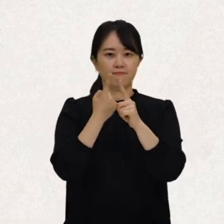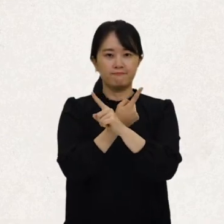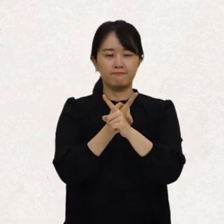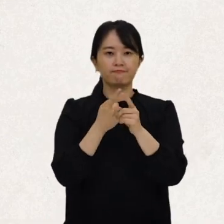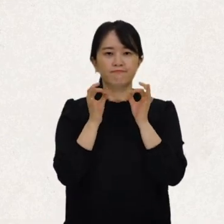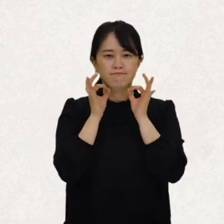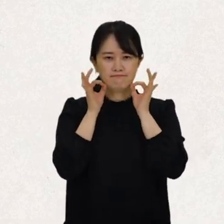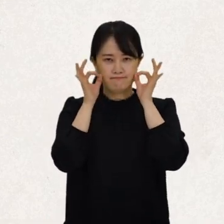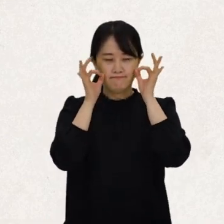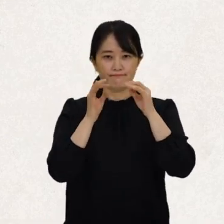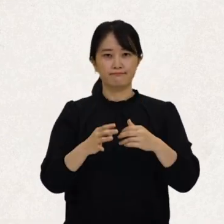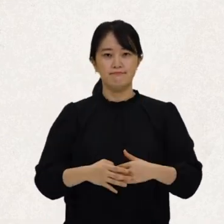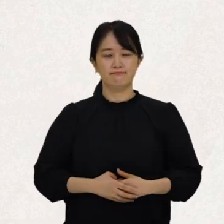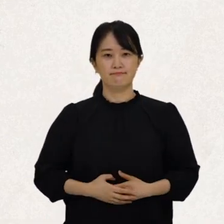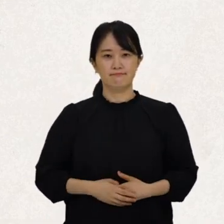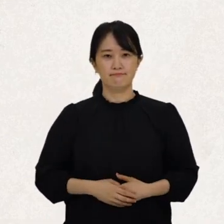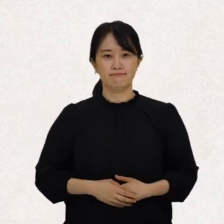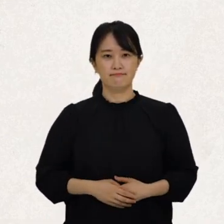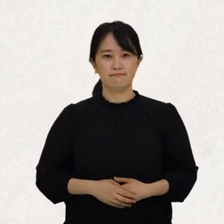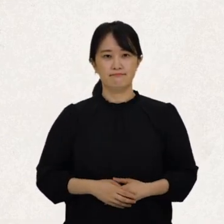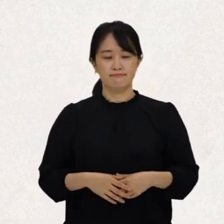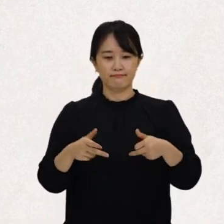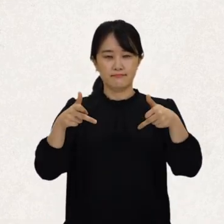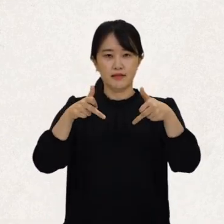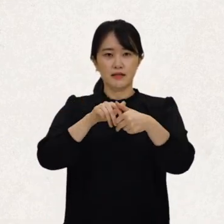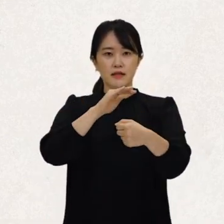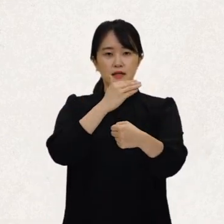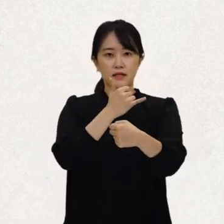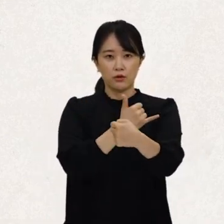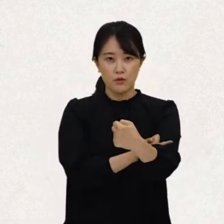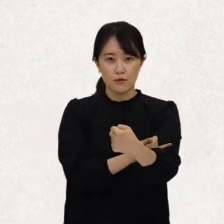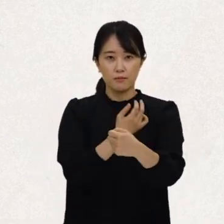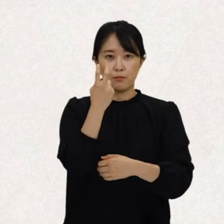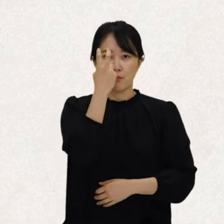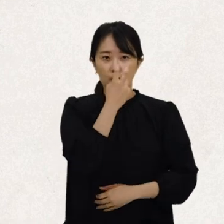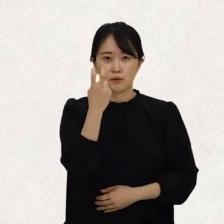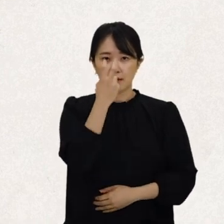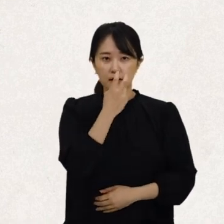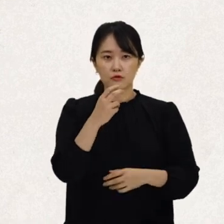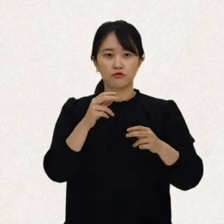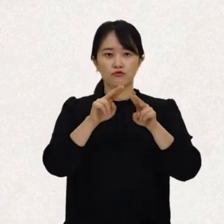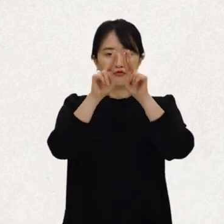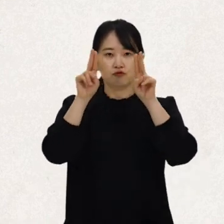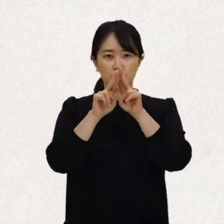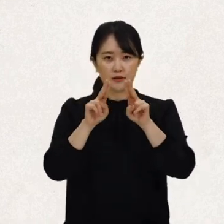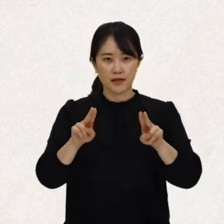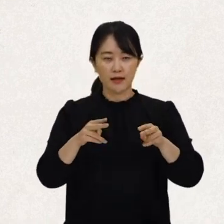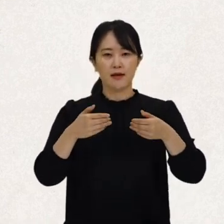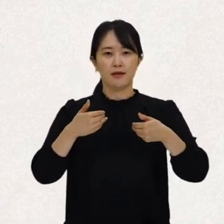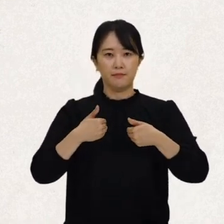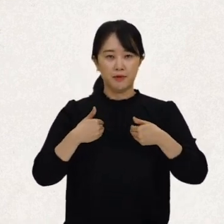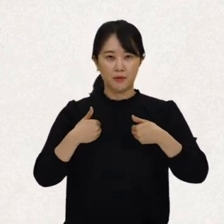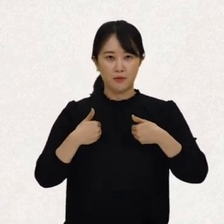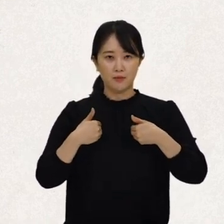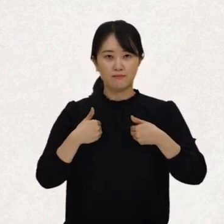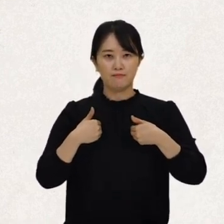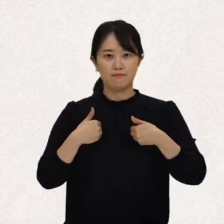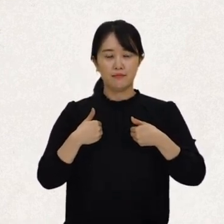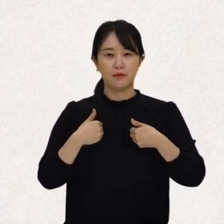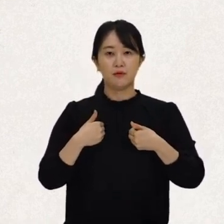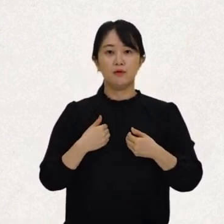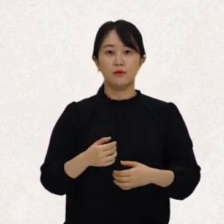그 후 장애인 인권을 보장하는 국제인권조약의 필요성이 대두되었고